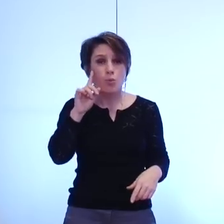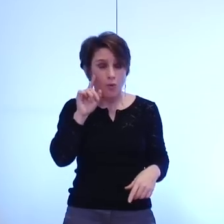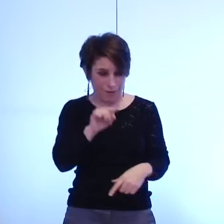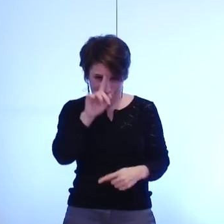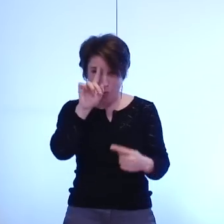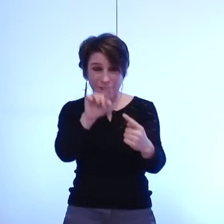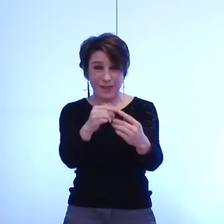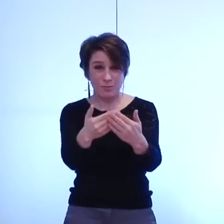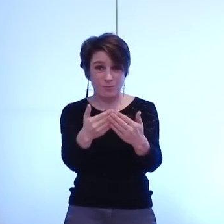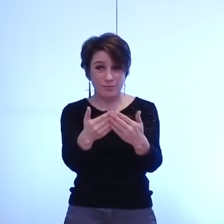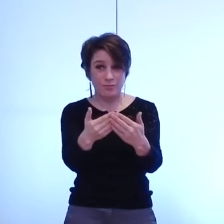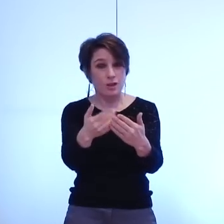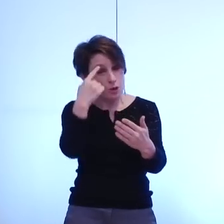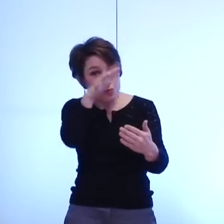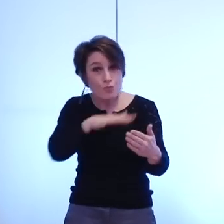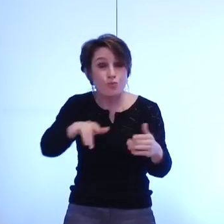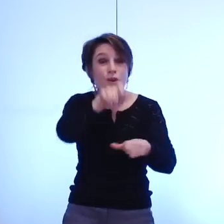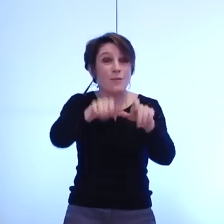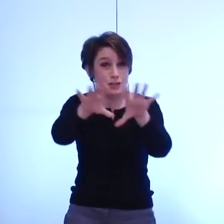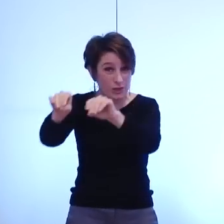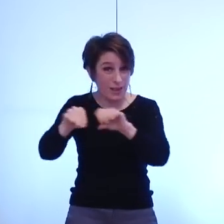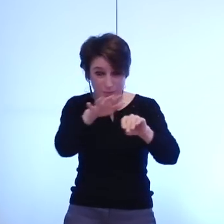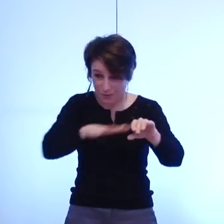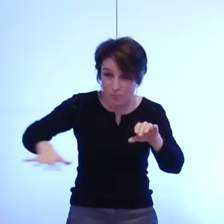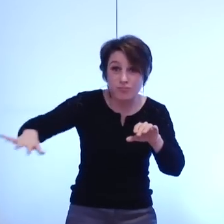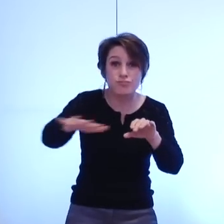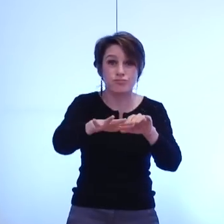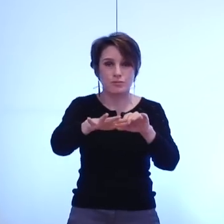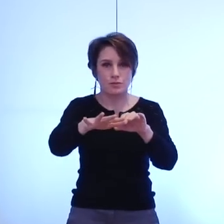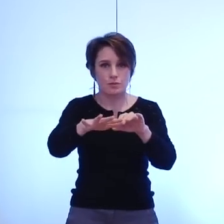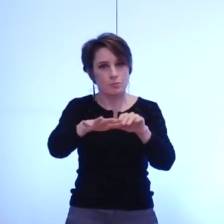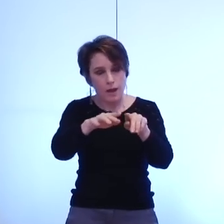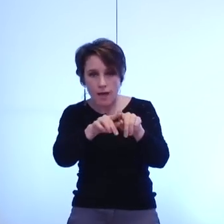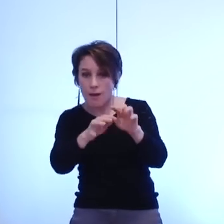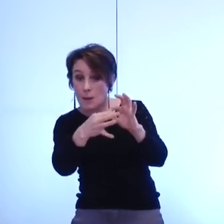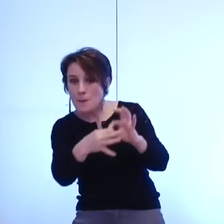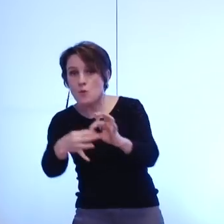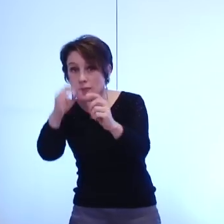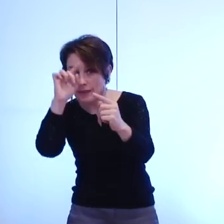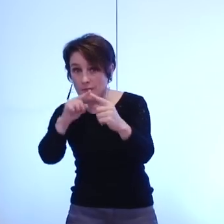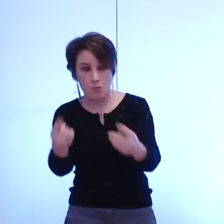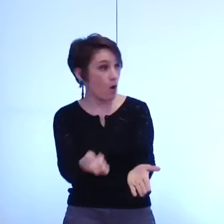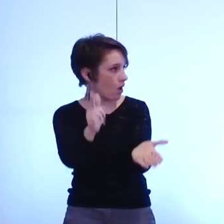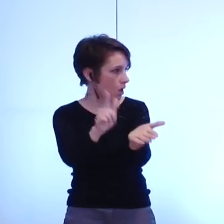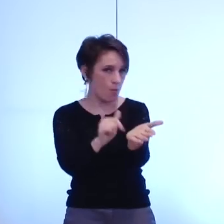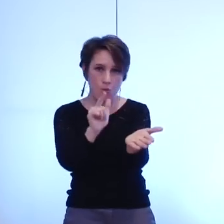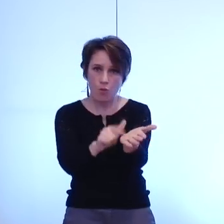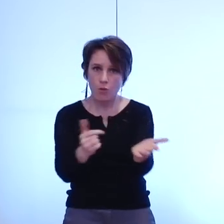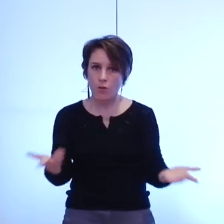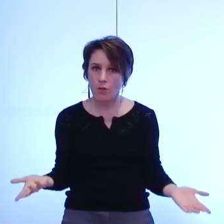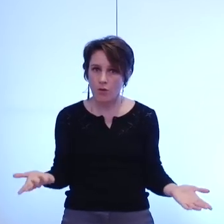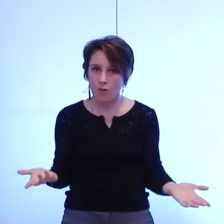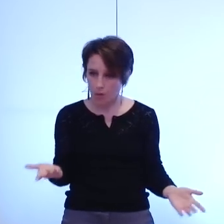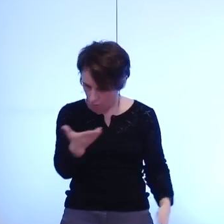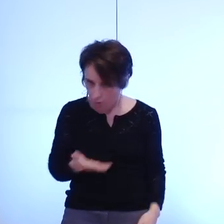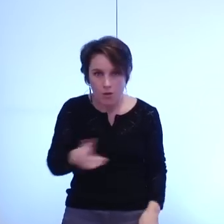pour les habitants de ce territoire il y a la question fiscale et les habitants ils ont le